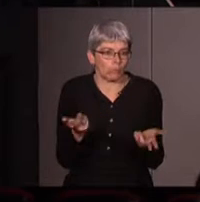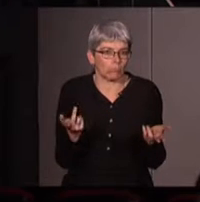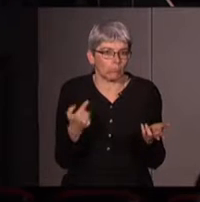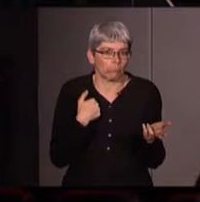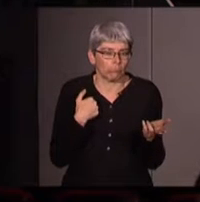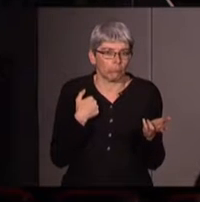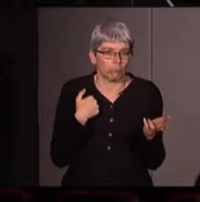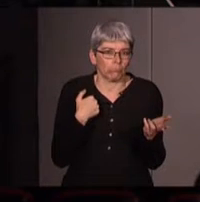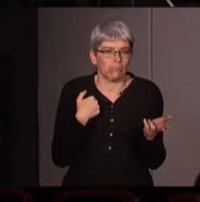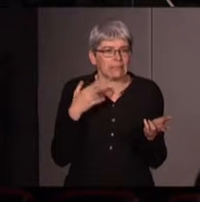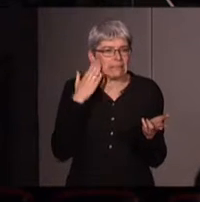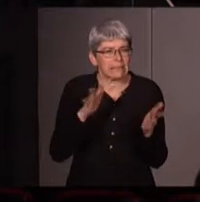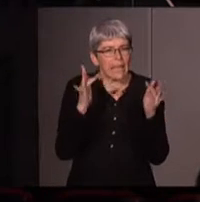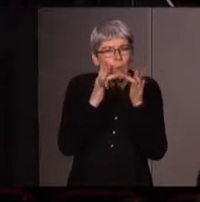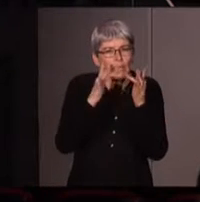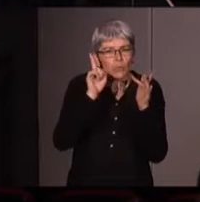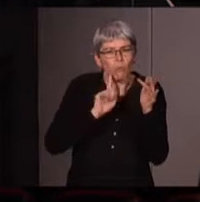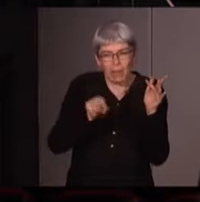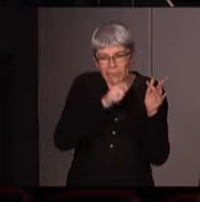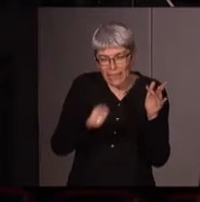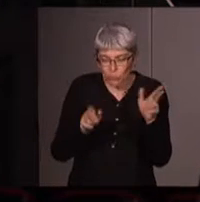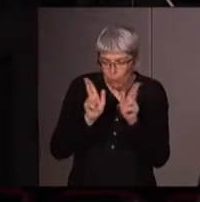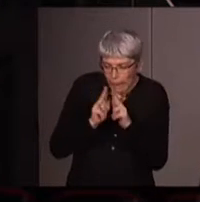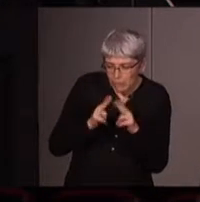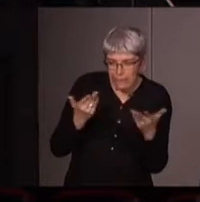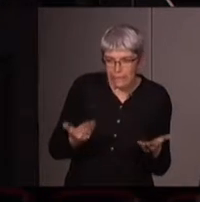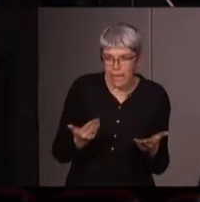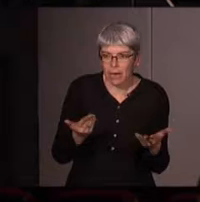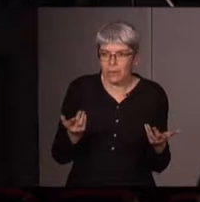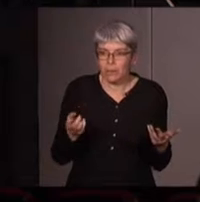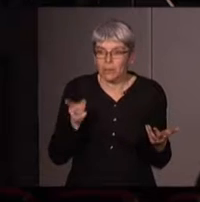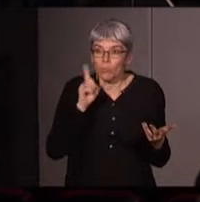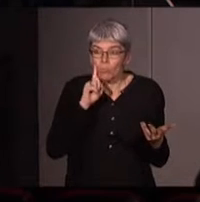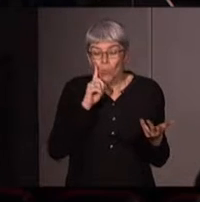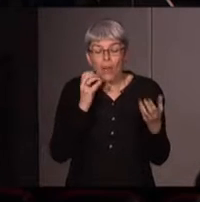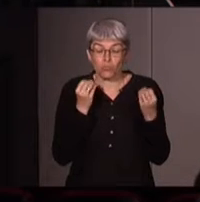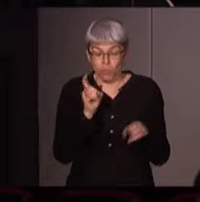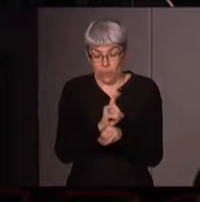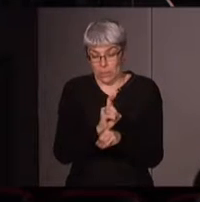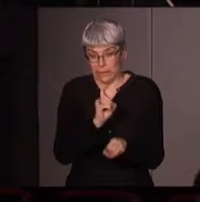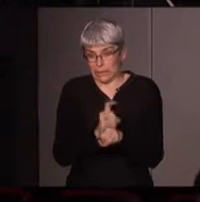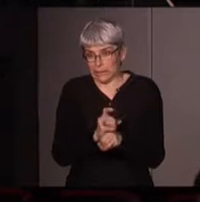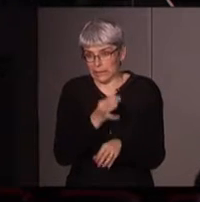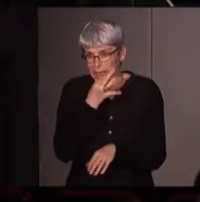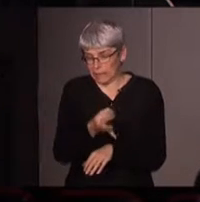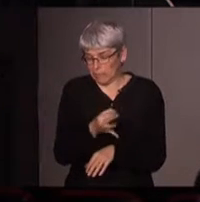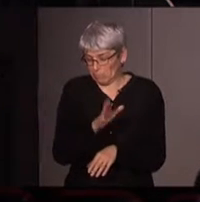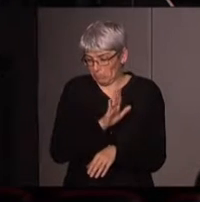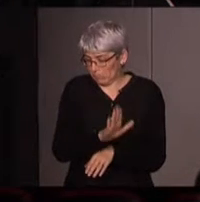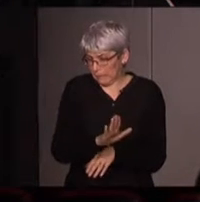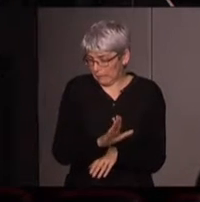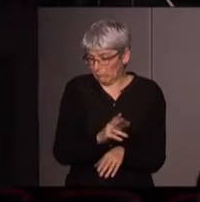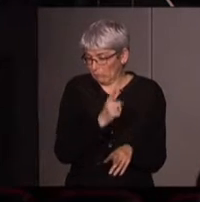ces fameuses connexions femmes-natures à propos desquelles il y a eu la plupart des critiques concernant un essentialisme de l'écoféminisme.